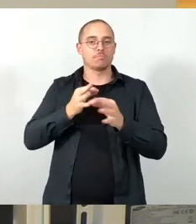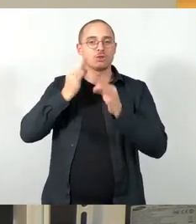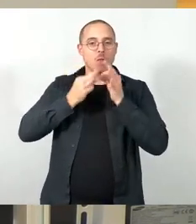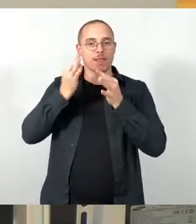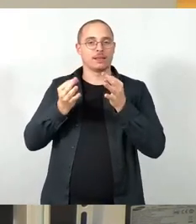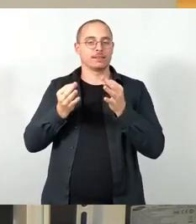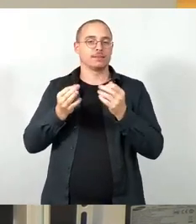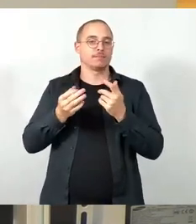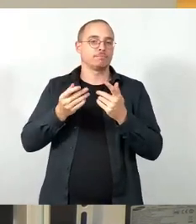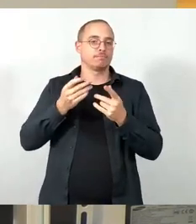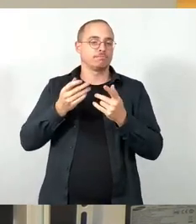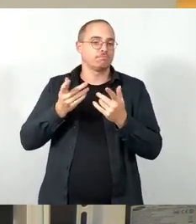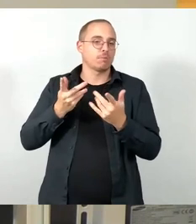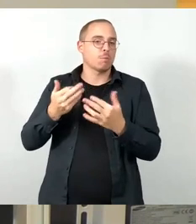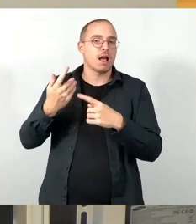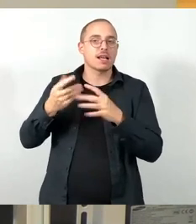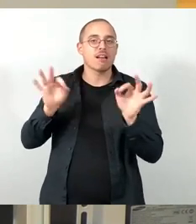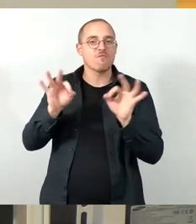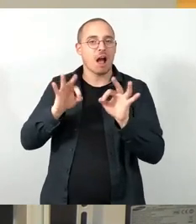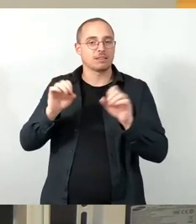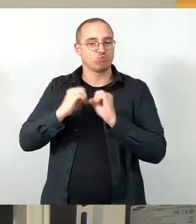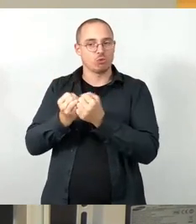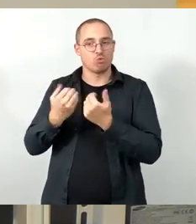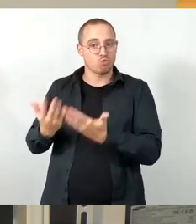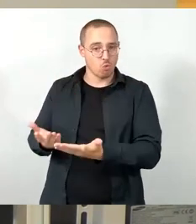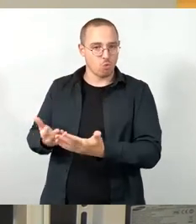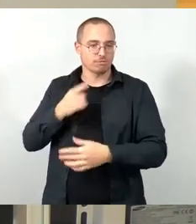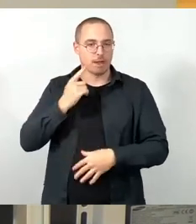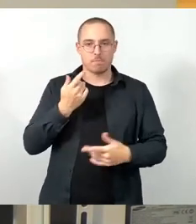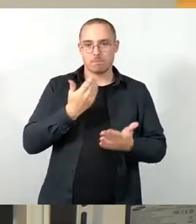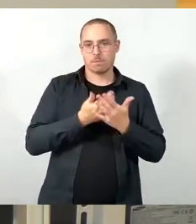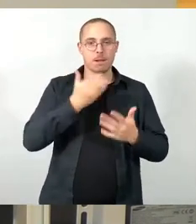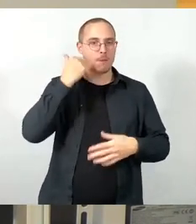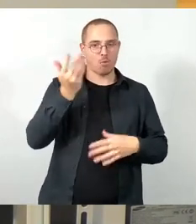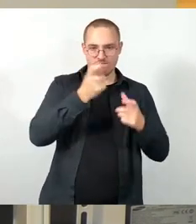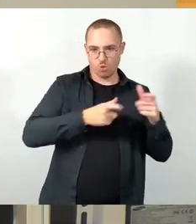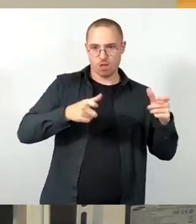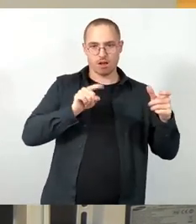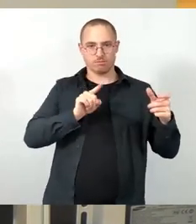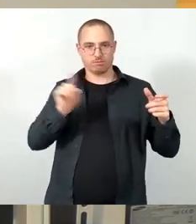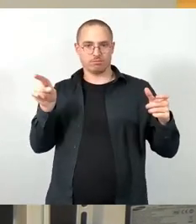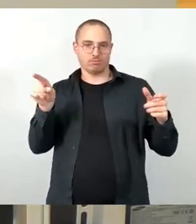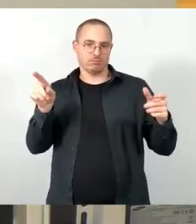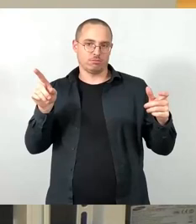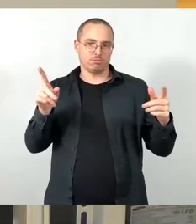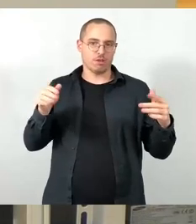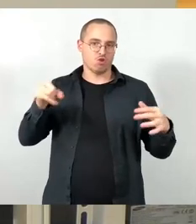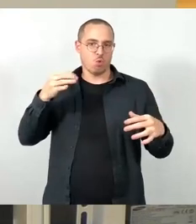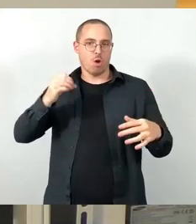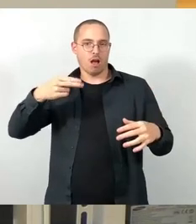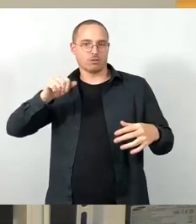Waldschwüsschenbrücke, ist bestimmt so eine Stelle. Aber das soll die Verwaltung jetzt mal in Ruhe machen und dann mal schauen, in Form einer